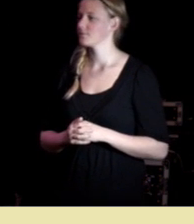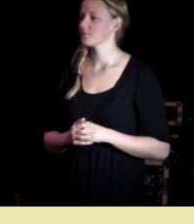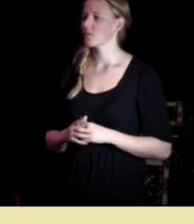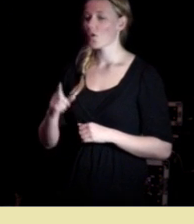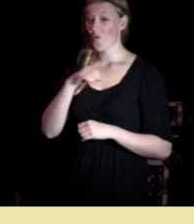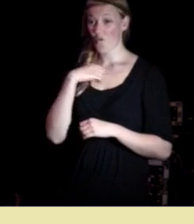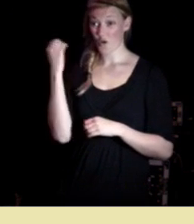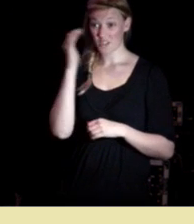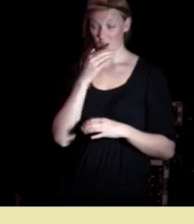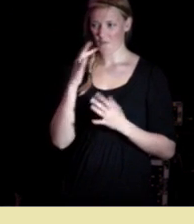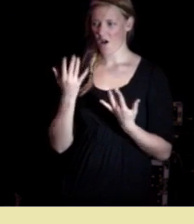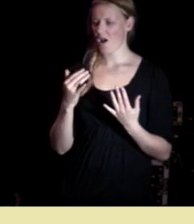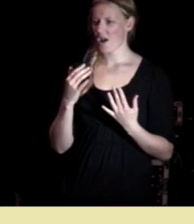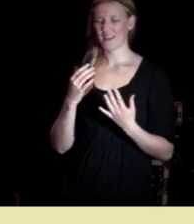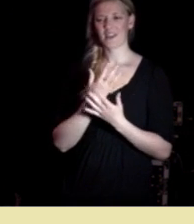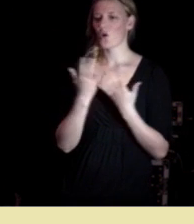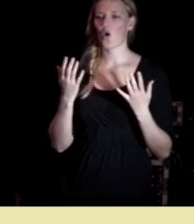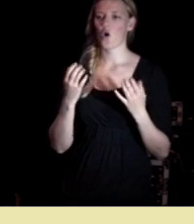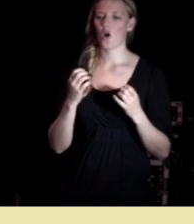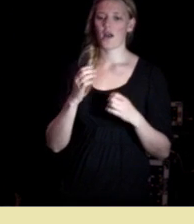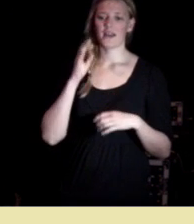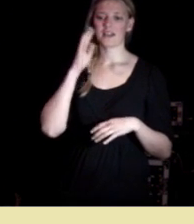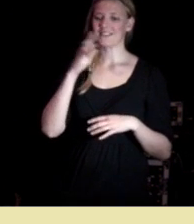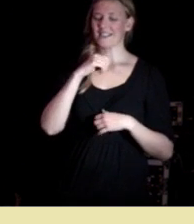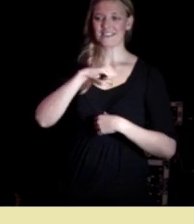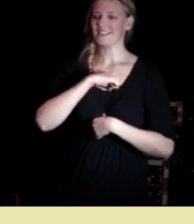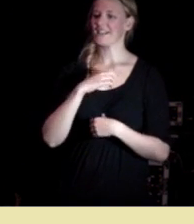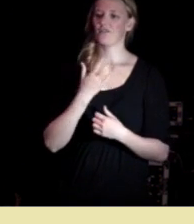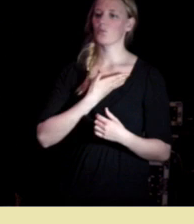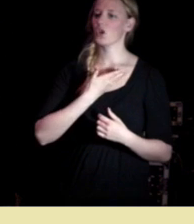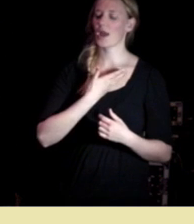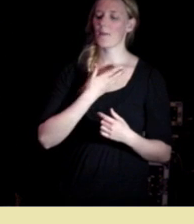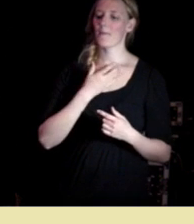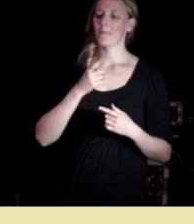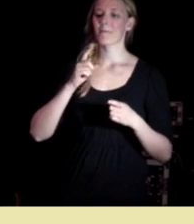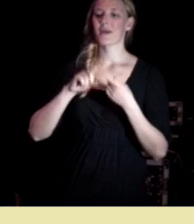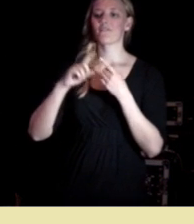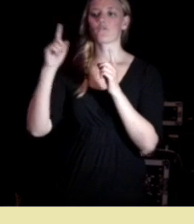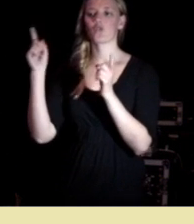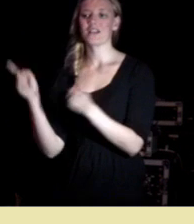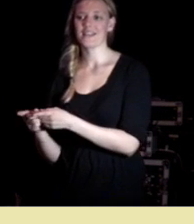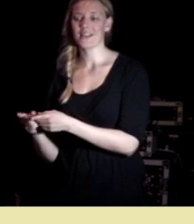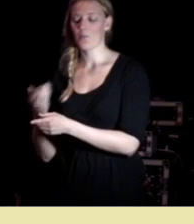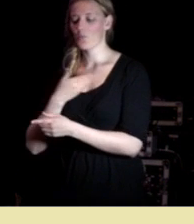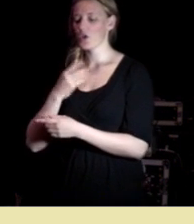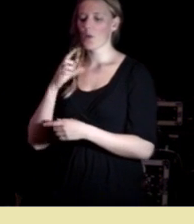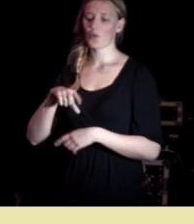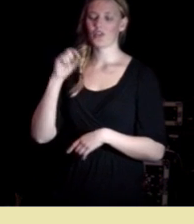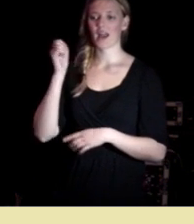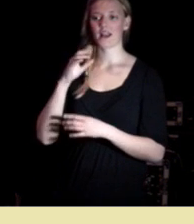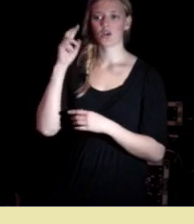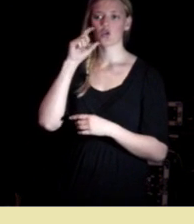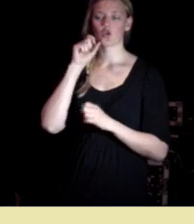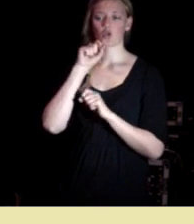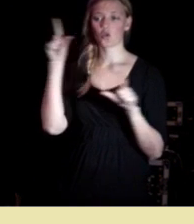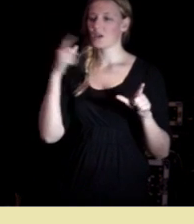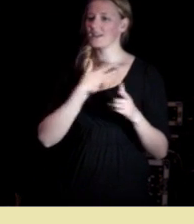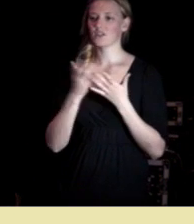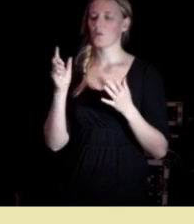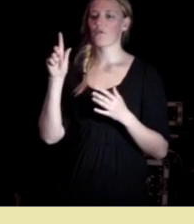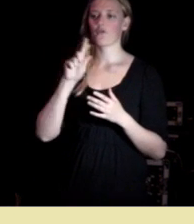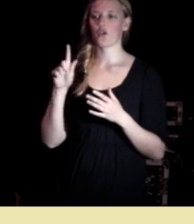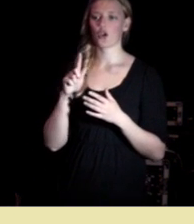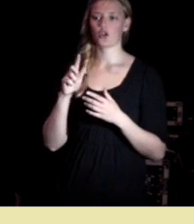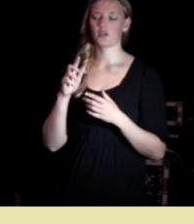vår skam er ikke å realisere oss selv for mye vår skam er å realisere seg selv for lite mye av moderne kultur handler ikke om det som Freud skrev om